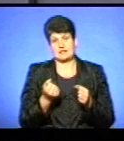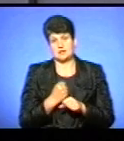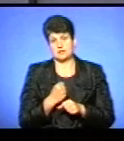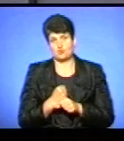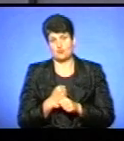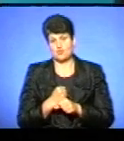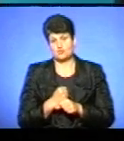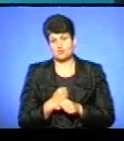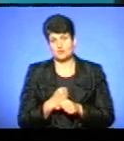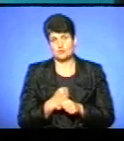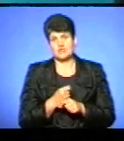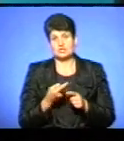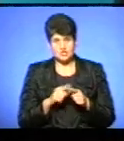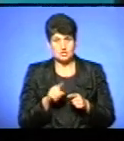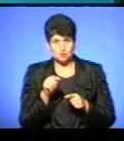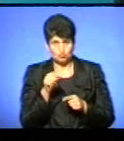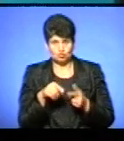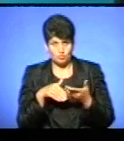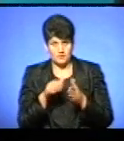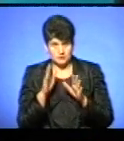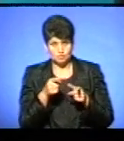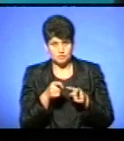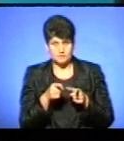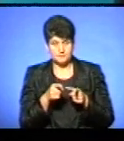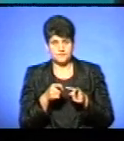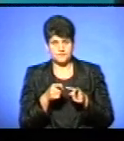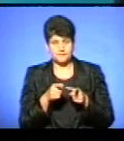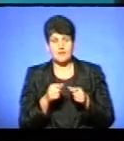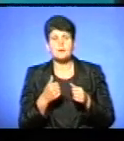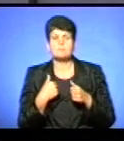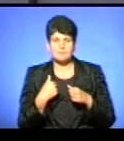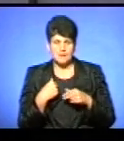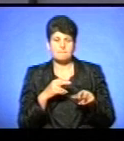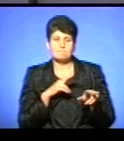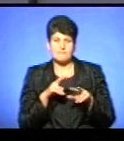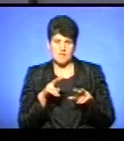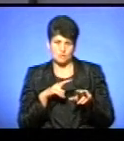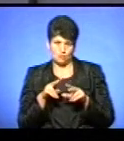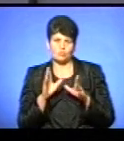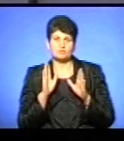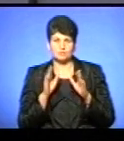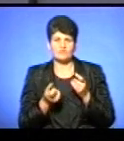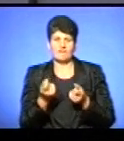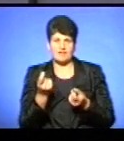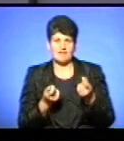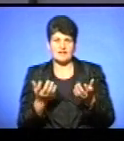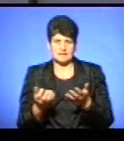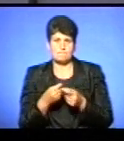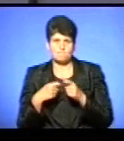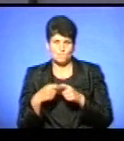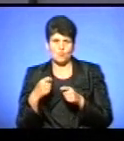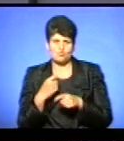центрі? Чи тут будете також і ви допомагати, тому що ви патрулюєте також і в районних центрах? Ні, патрулюємо, ми також будемо виявляти правопорушення